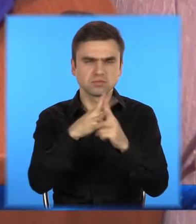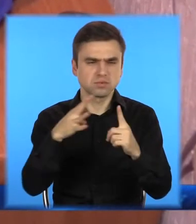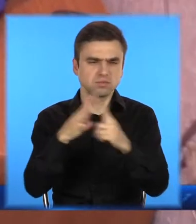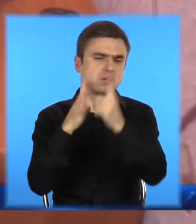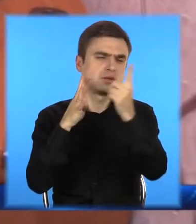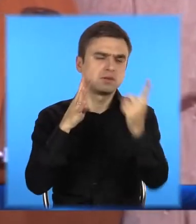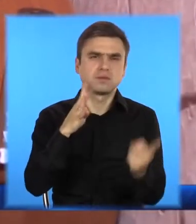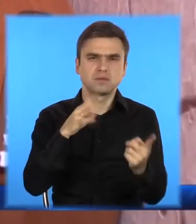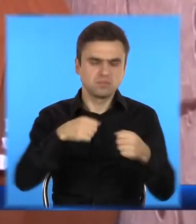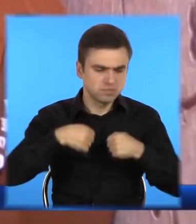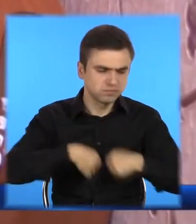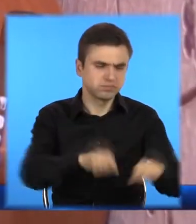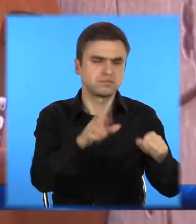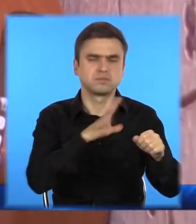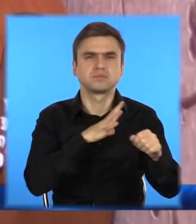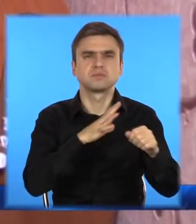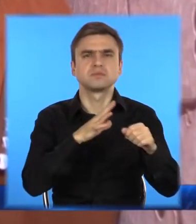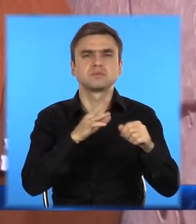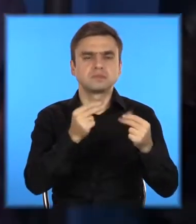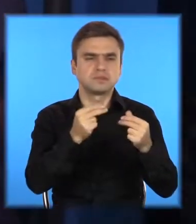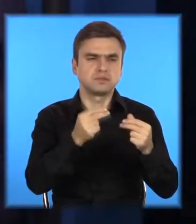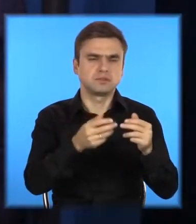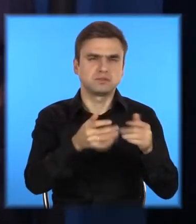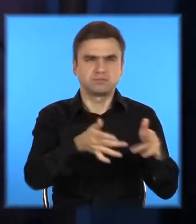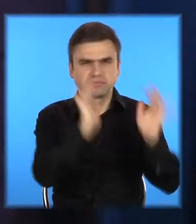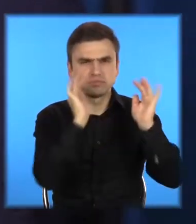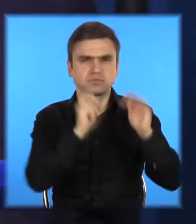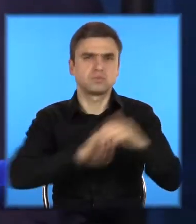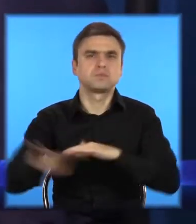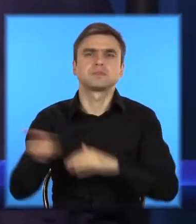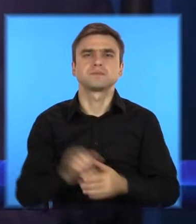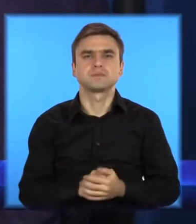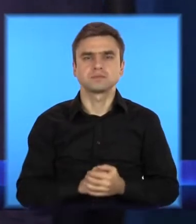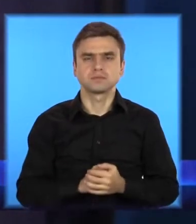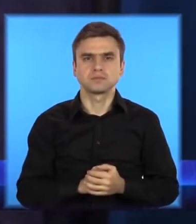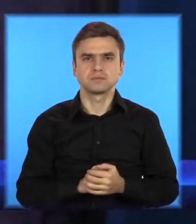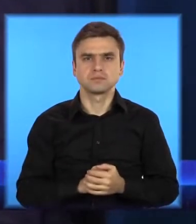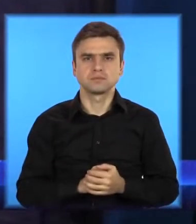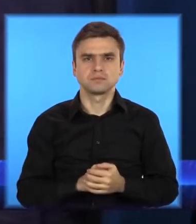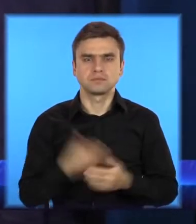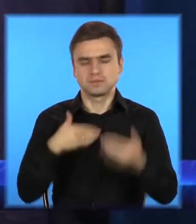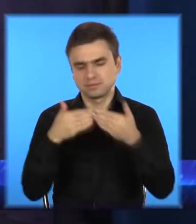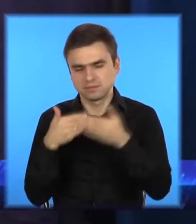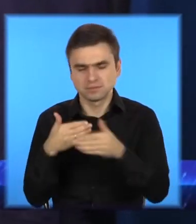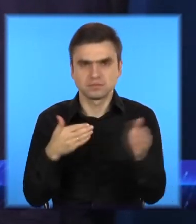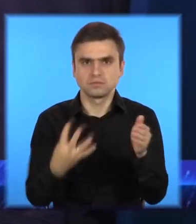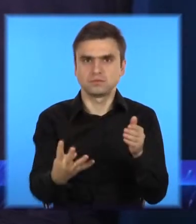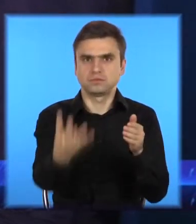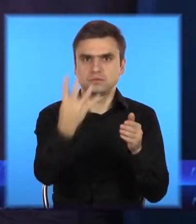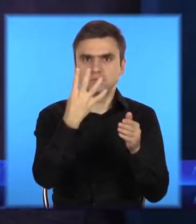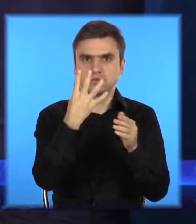ударів, забрали кошти та втекли. Вихожу, четверо, ну не вірно, потім вже